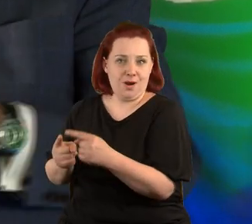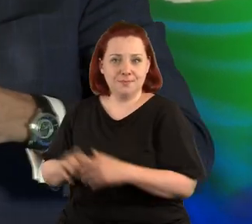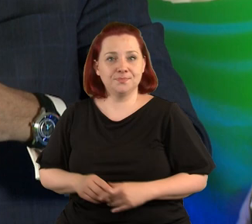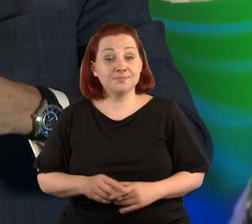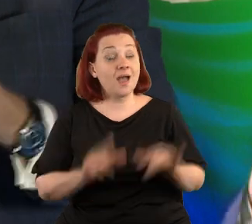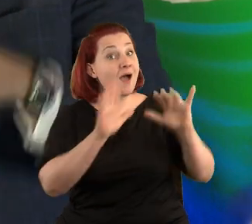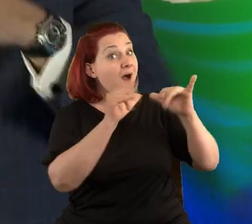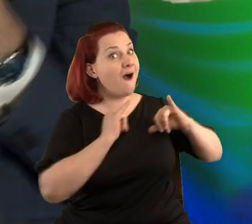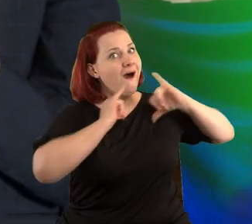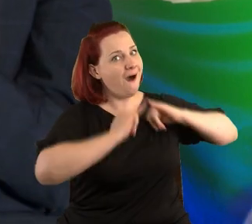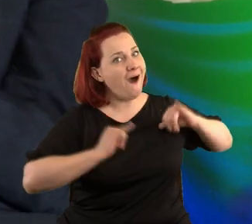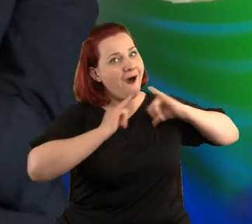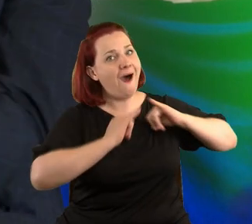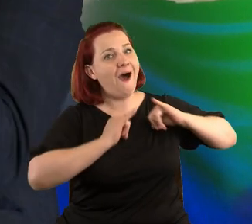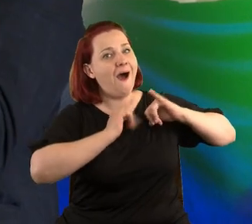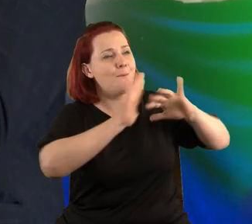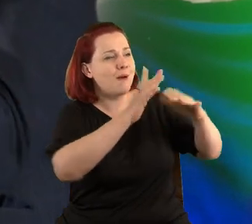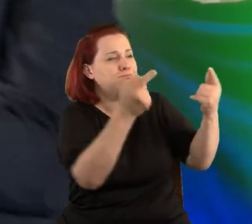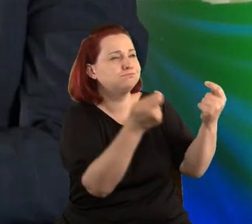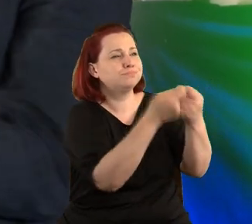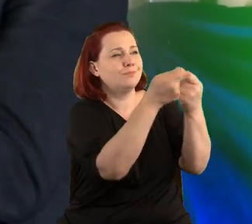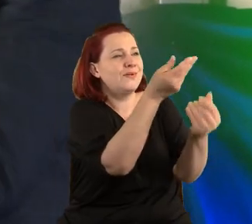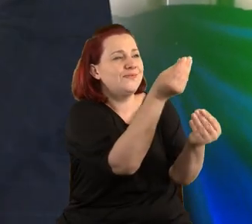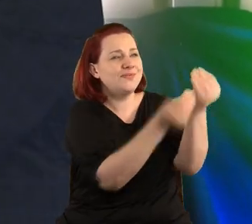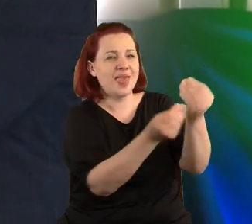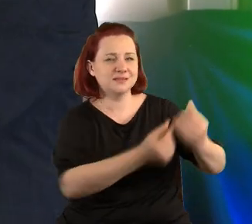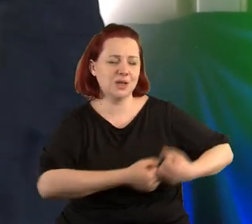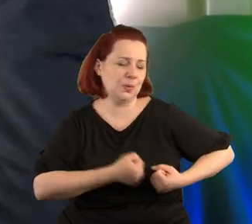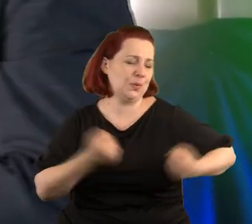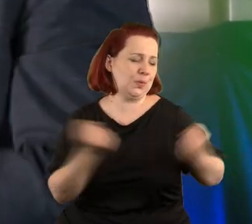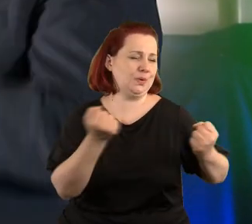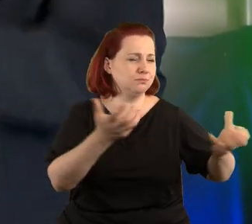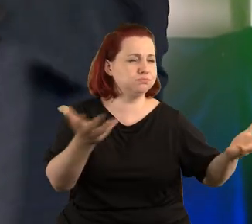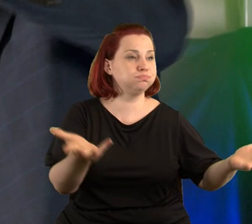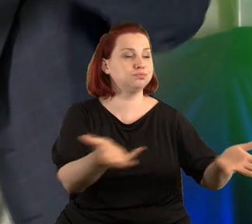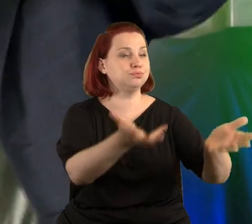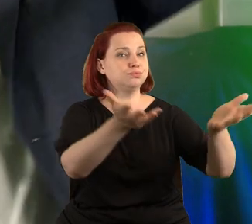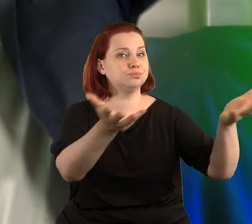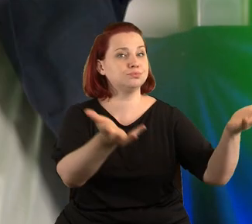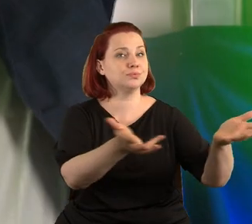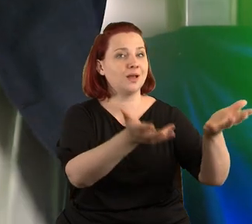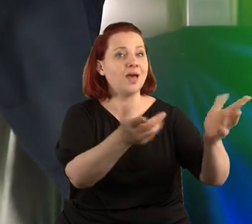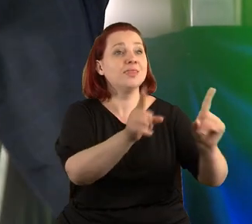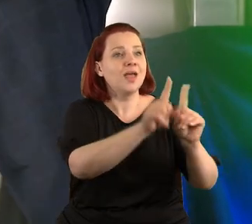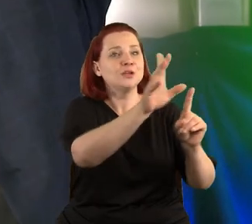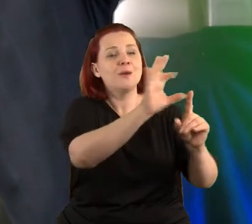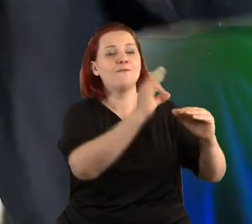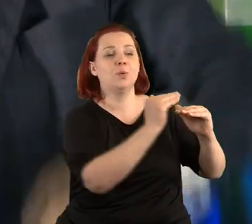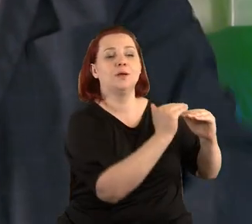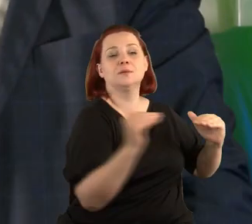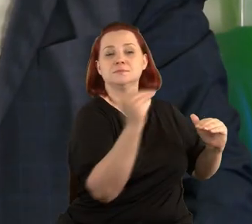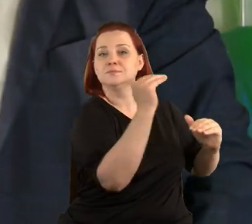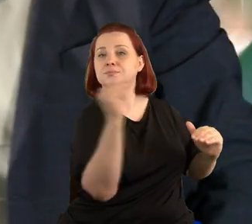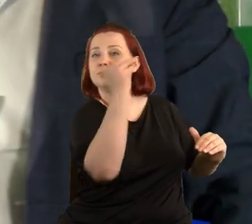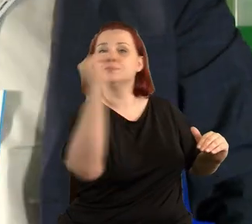Aniołowie istnieją gęściej, istnieją mocniej i oczywiście oni mają też swoje hierarchie,